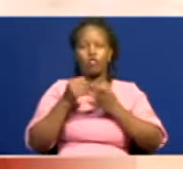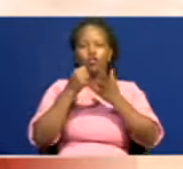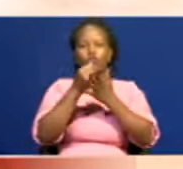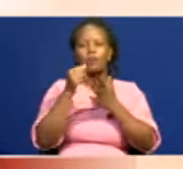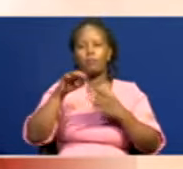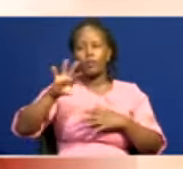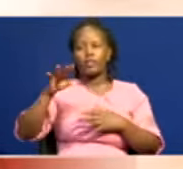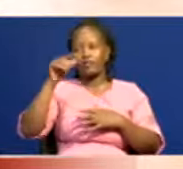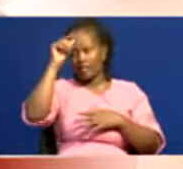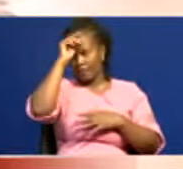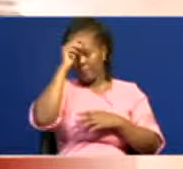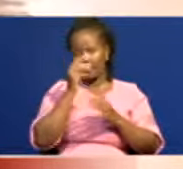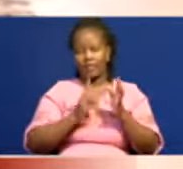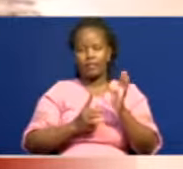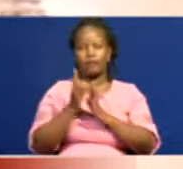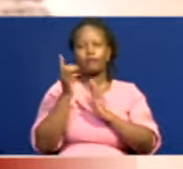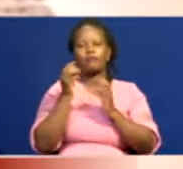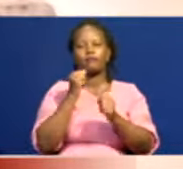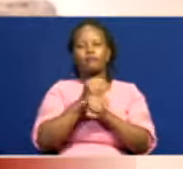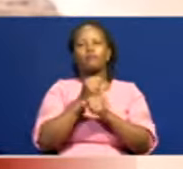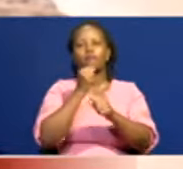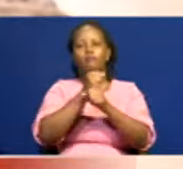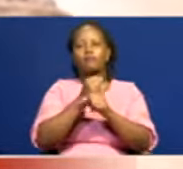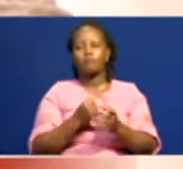za sirikali ya county kwa hundule ya dhiki.